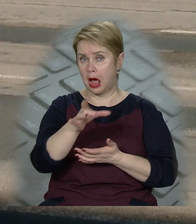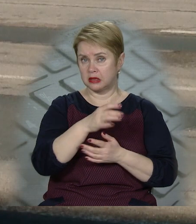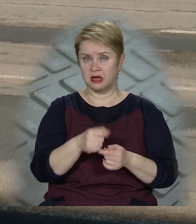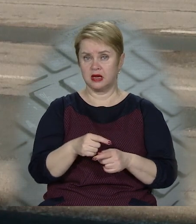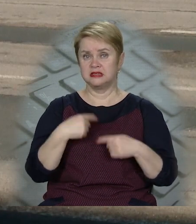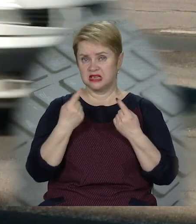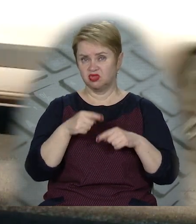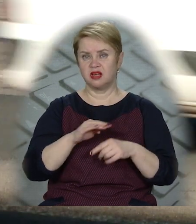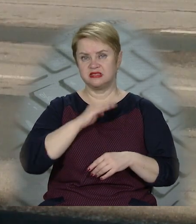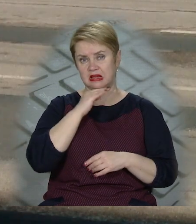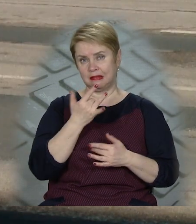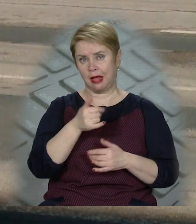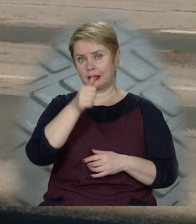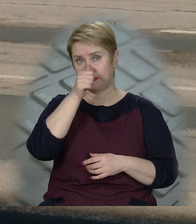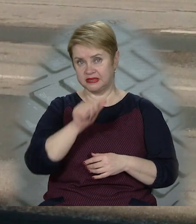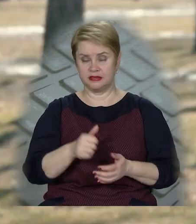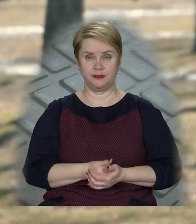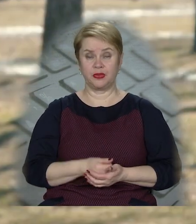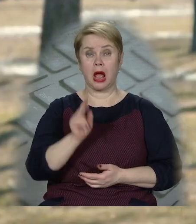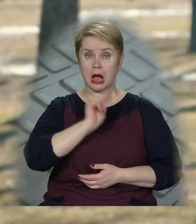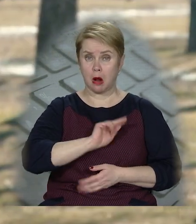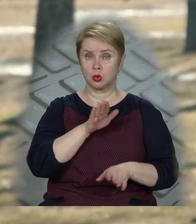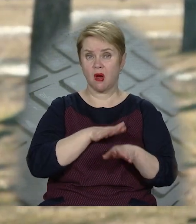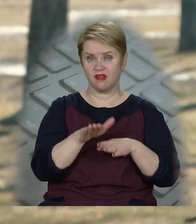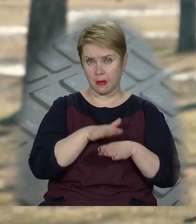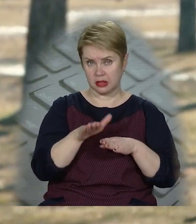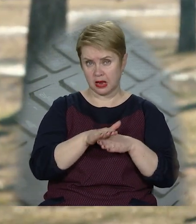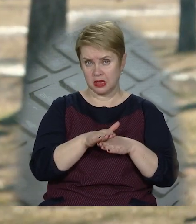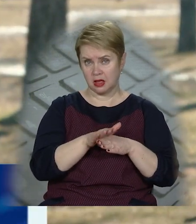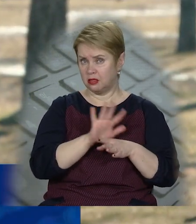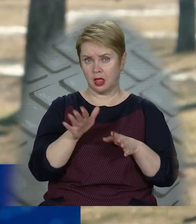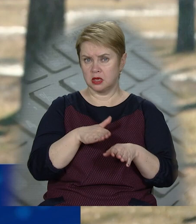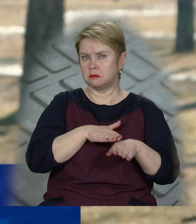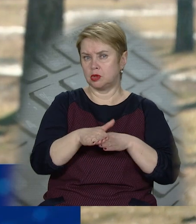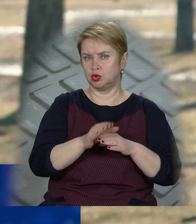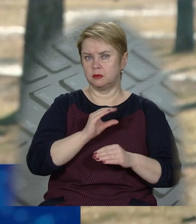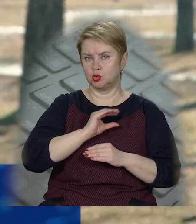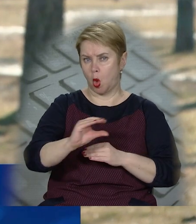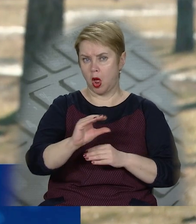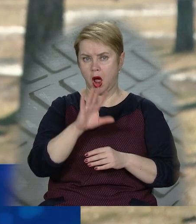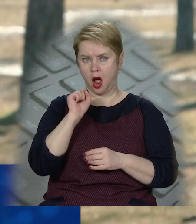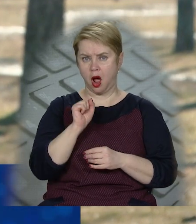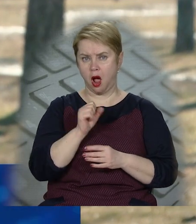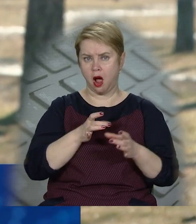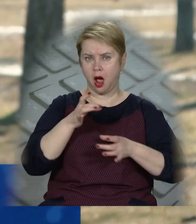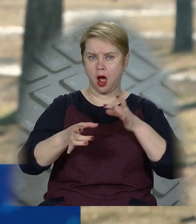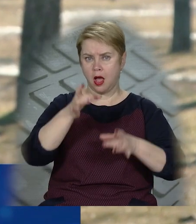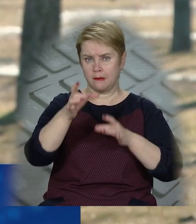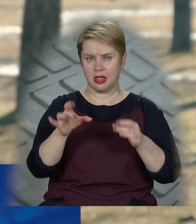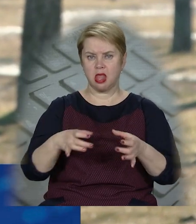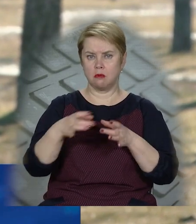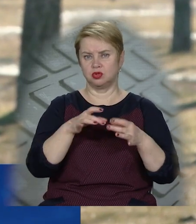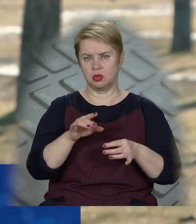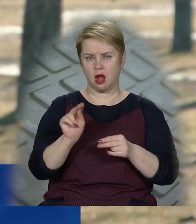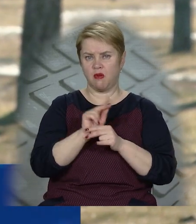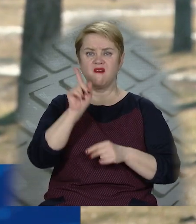Зазвичай їх вистачає на декілька місяців. Роботи виконуються не сплошним слоєм, а непосредственно карточно-ямочний ремонт.